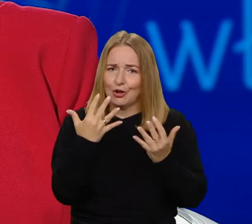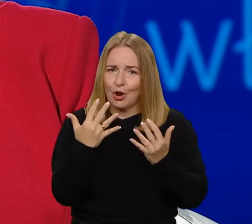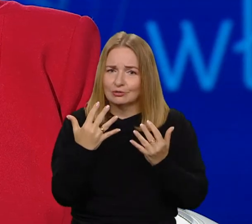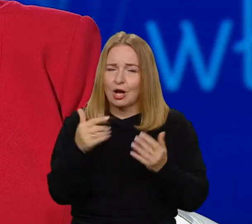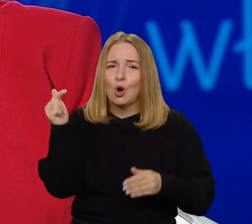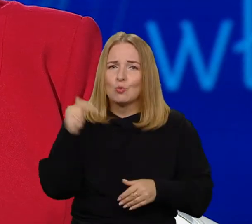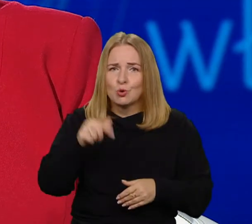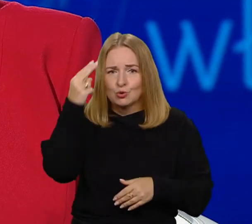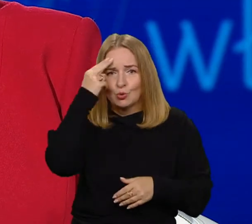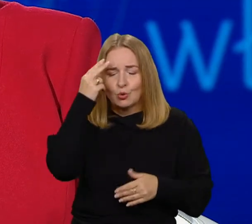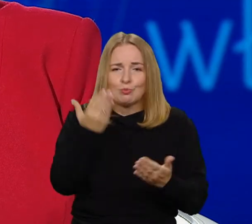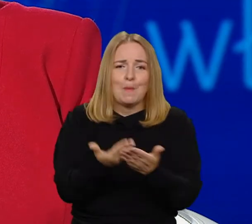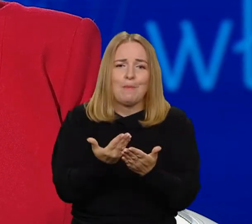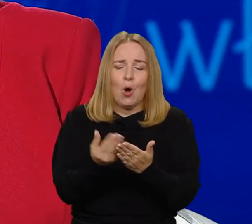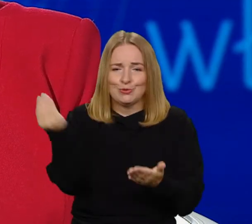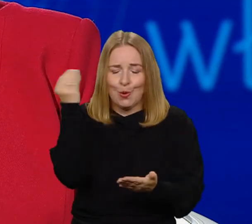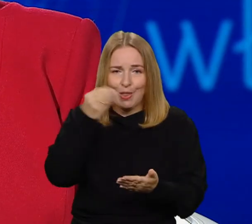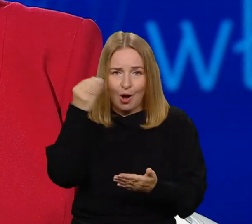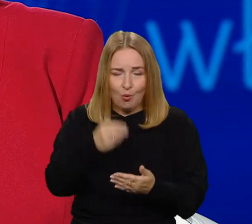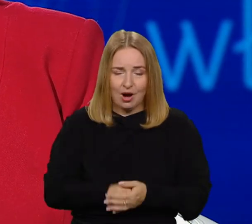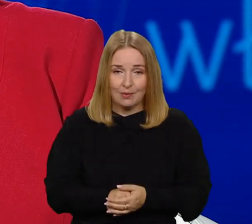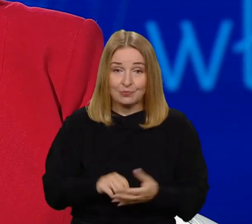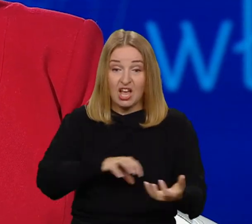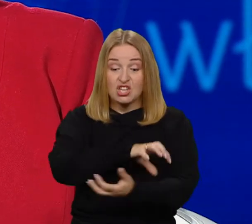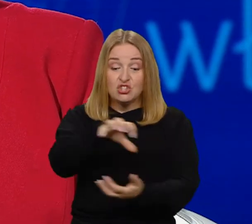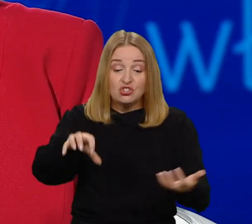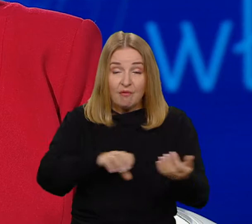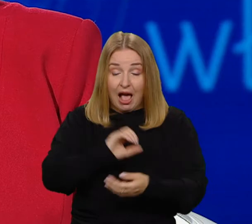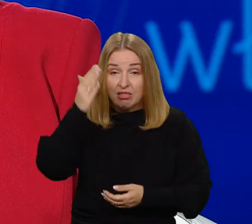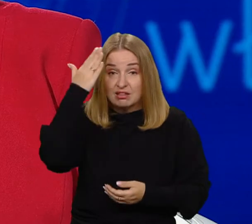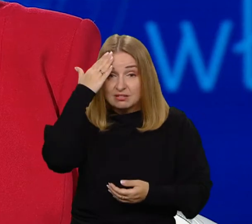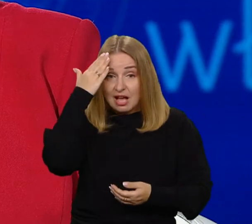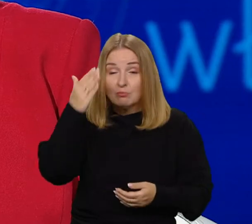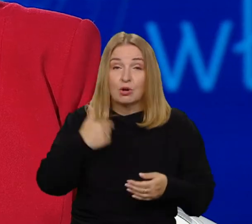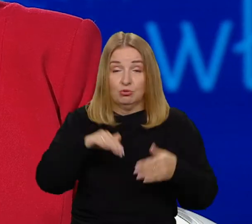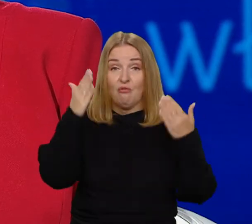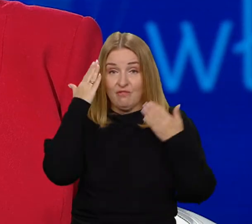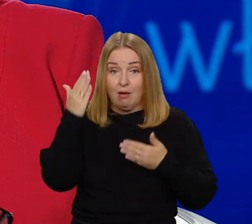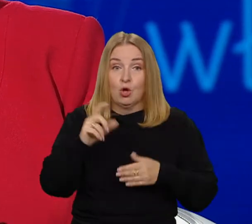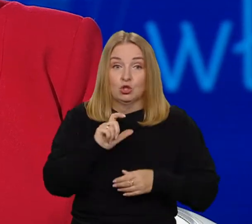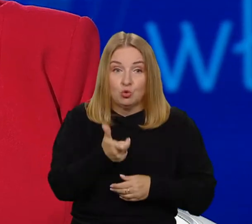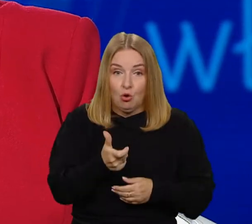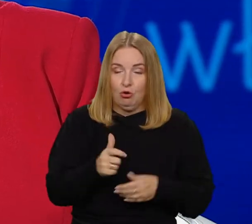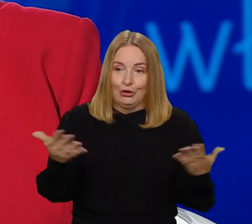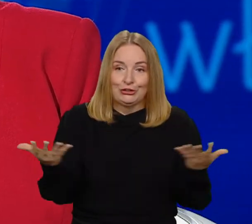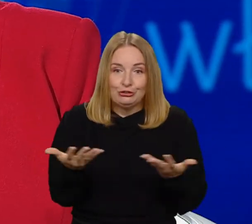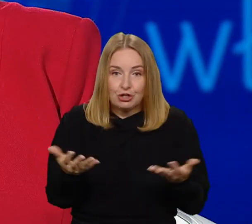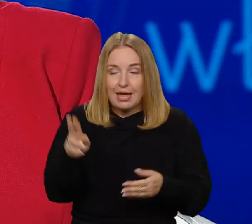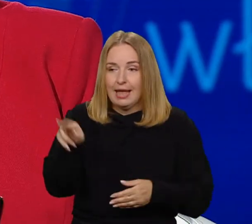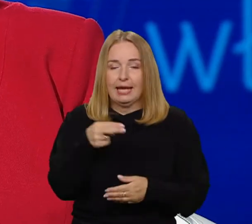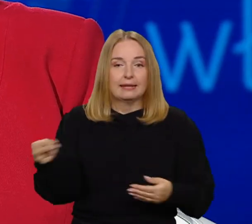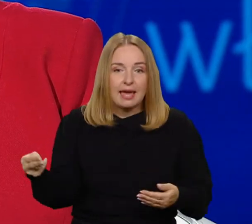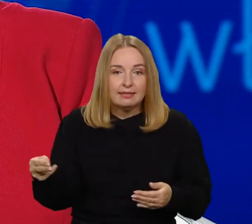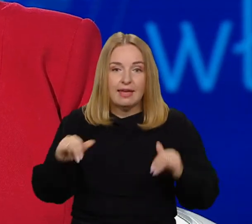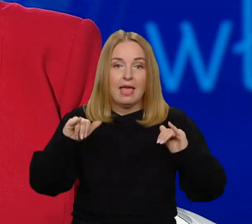Kiedy zdobywamy informacje o świecie, odpowiadamy na pytania co, gdzie, kiedy, jakie. To są ważne rzeczy.